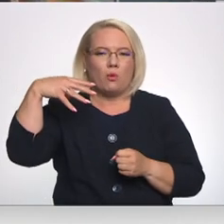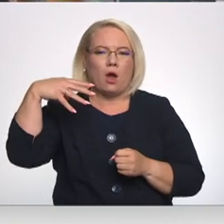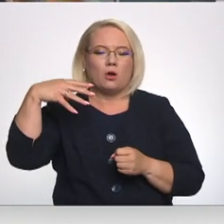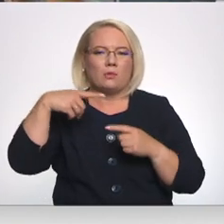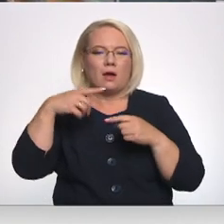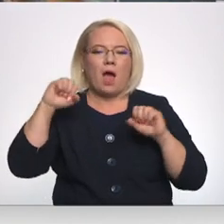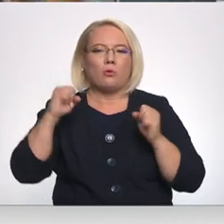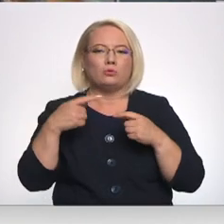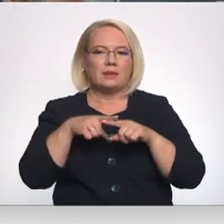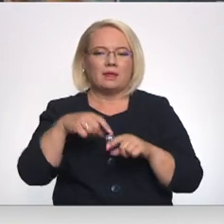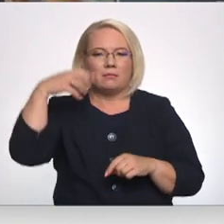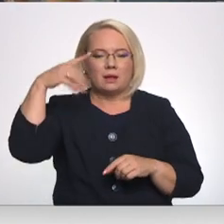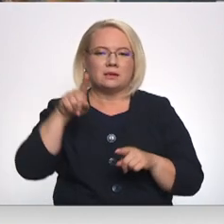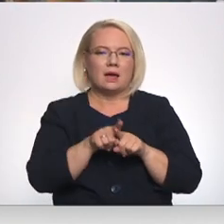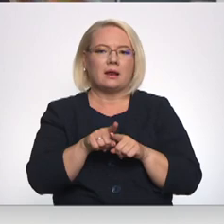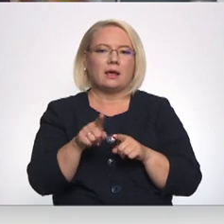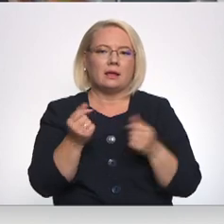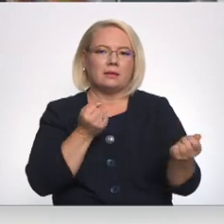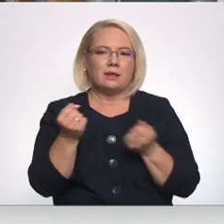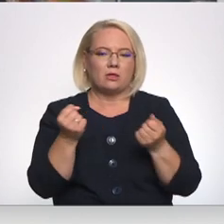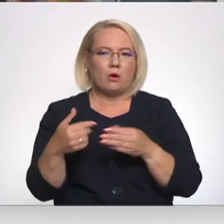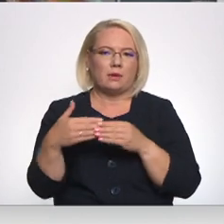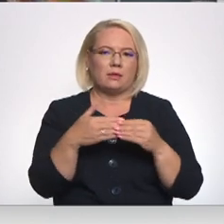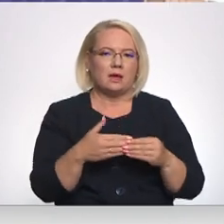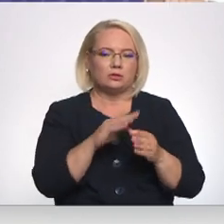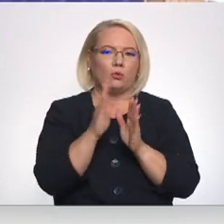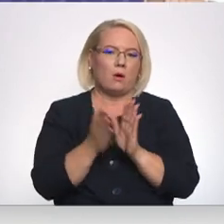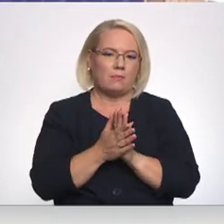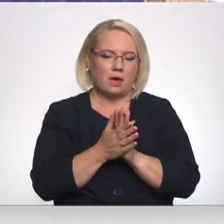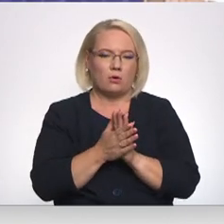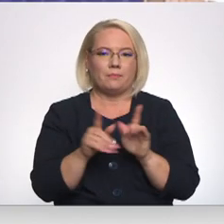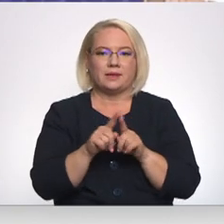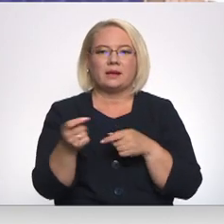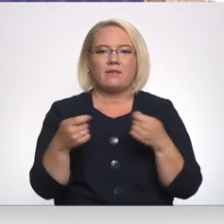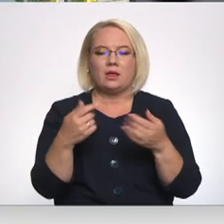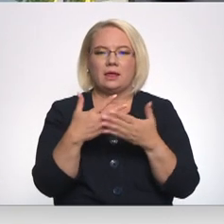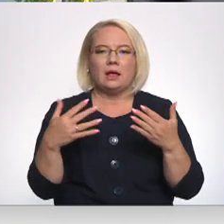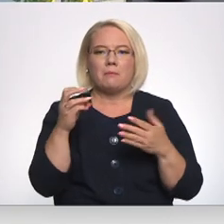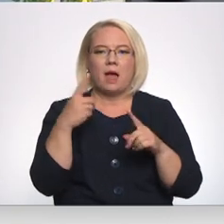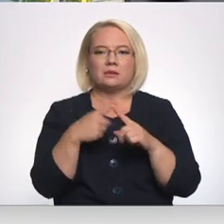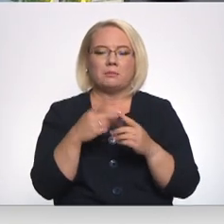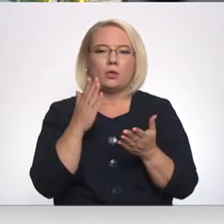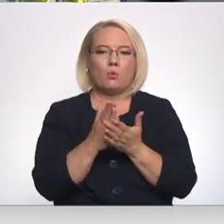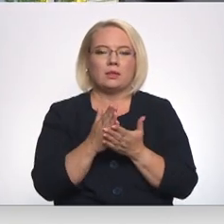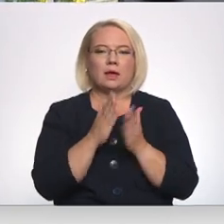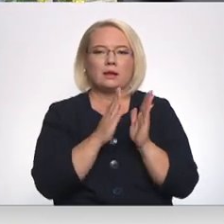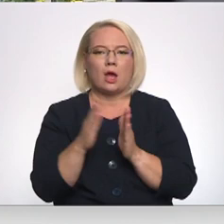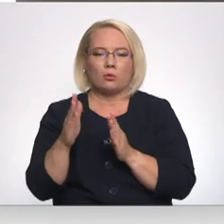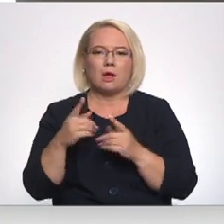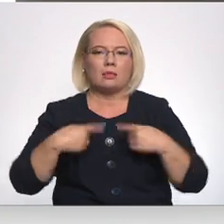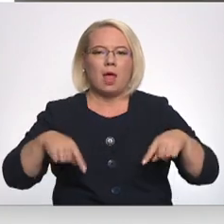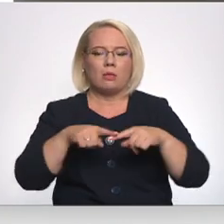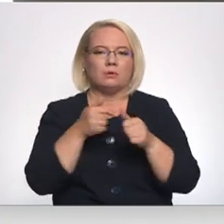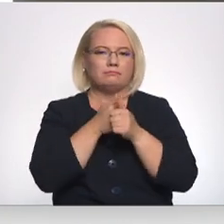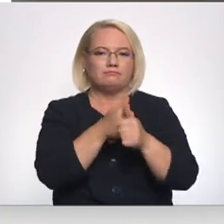nelielais ietaupījums, nes šo kopējo ietaupījumu. Arī veikalu tīklā maksima notiek regulāra telpa apsekošana